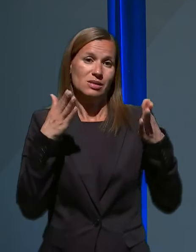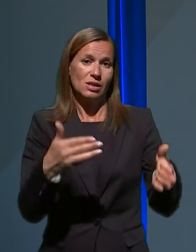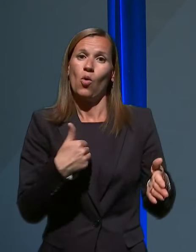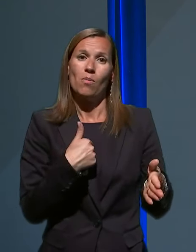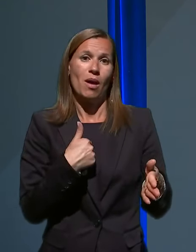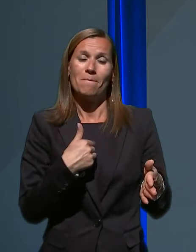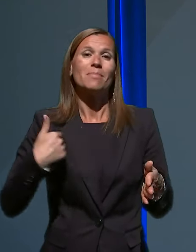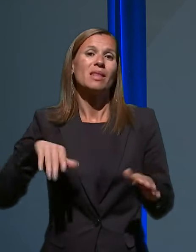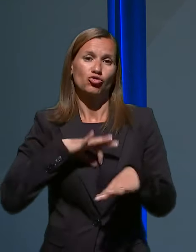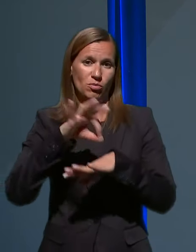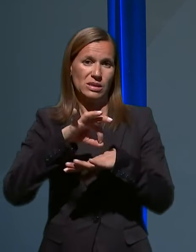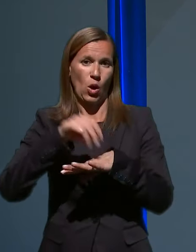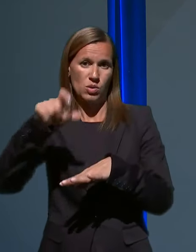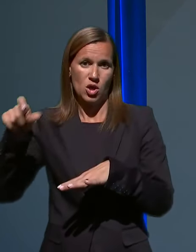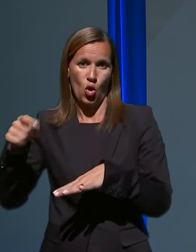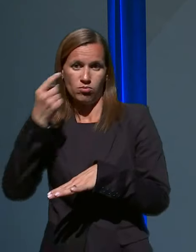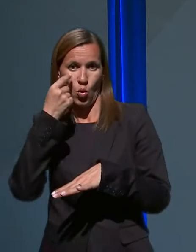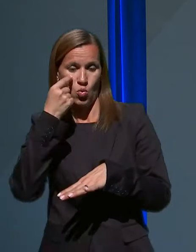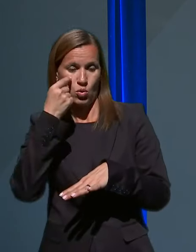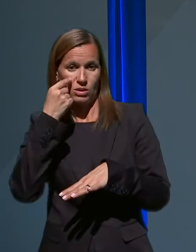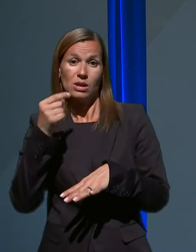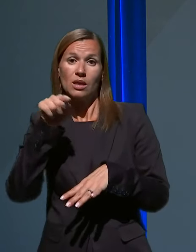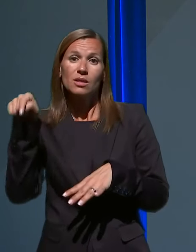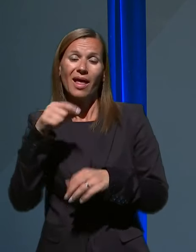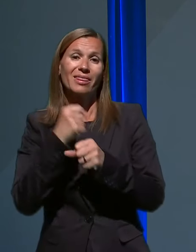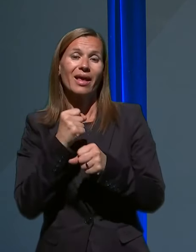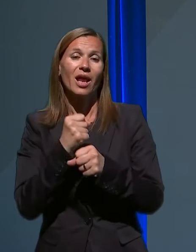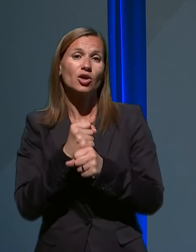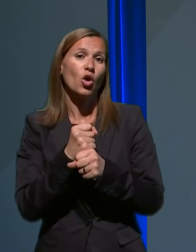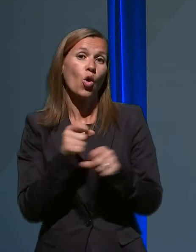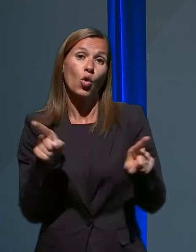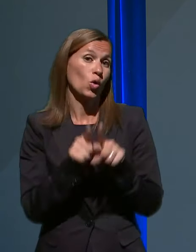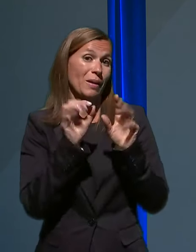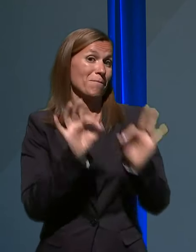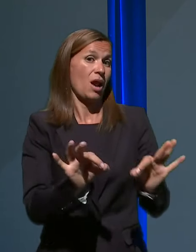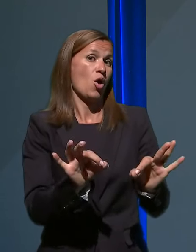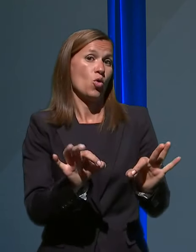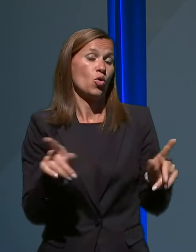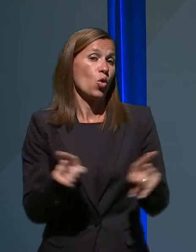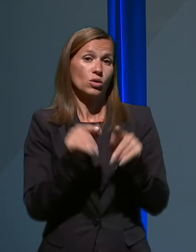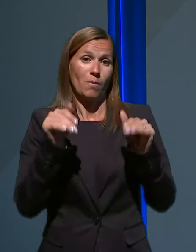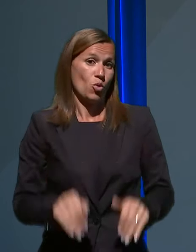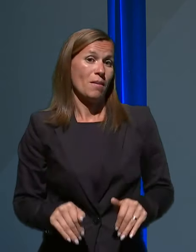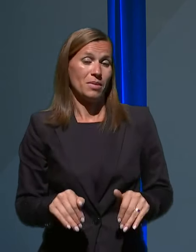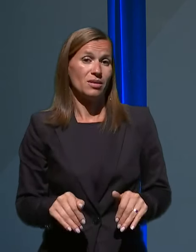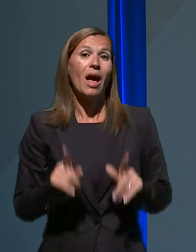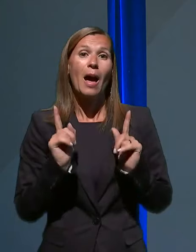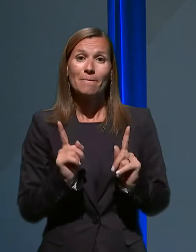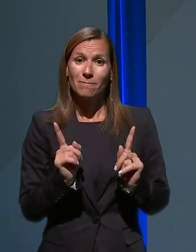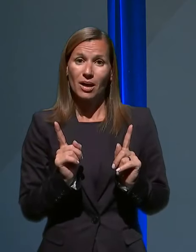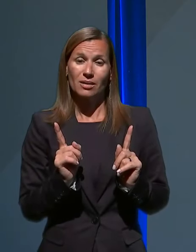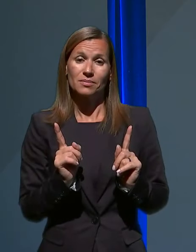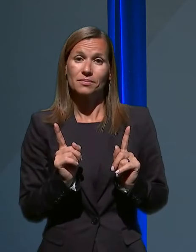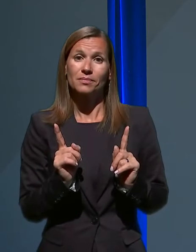oftalmologom, da delajo tako, kot je prav in skladno z doktrino, morate pa vedeti, da